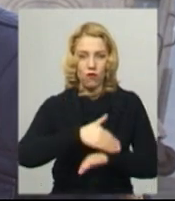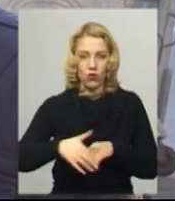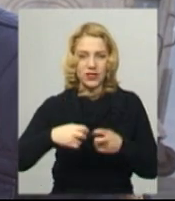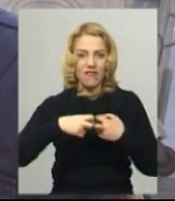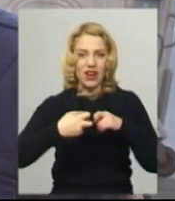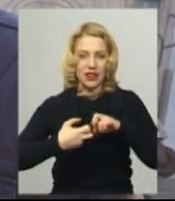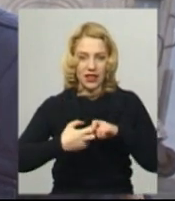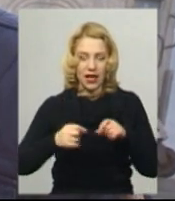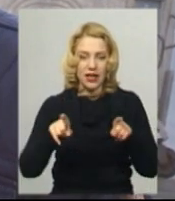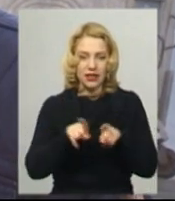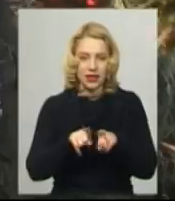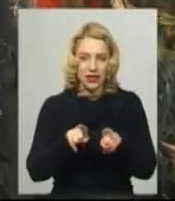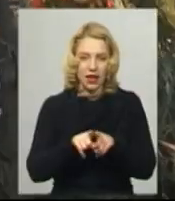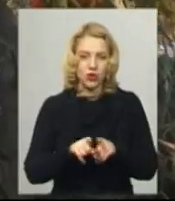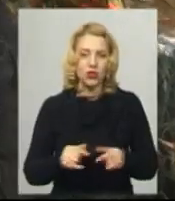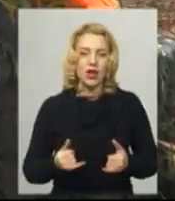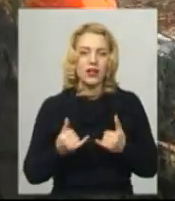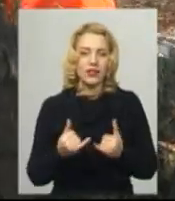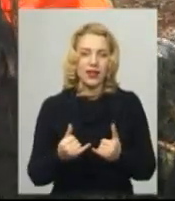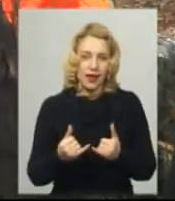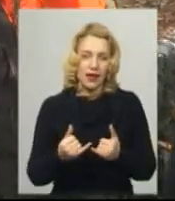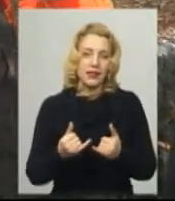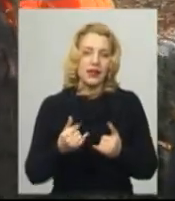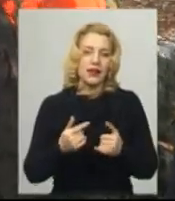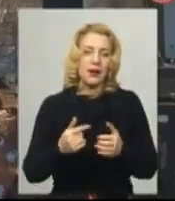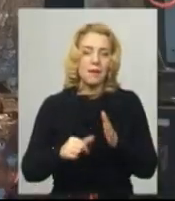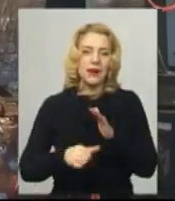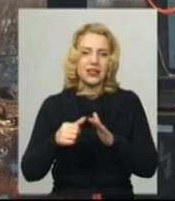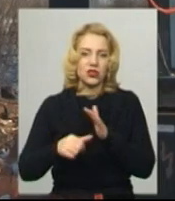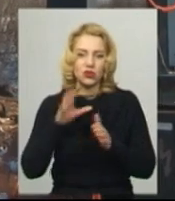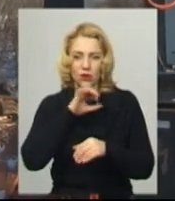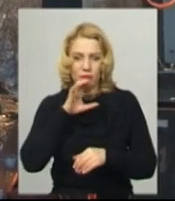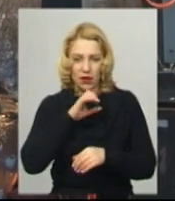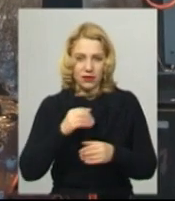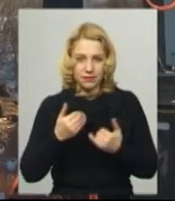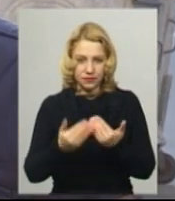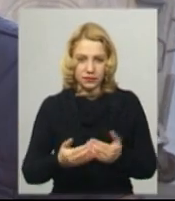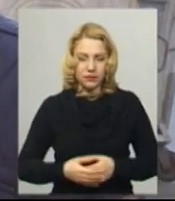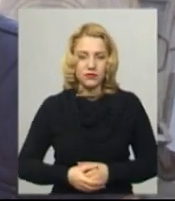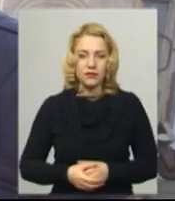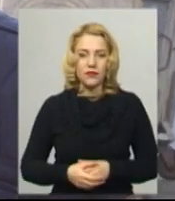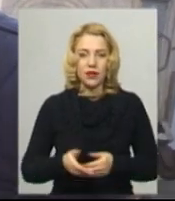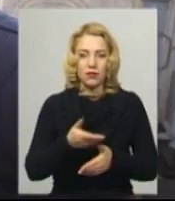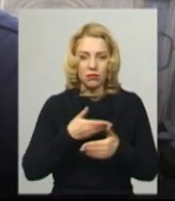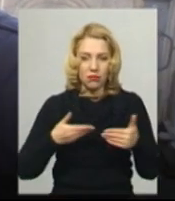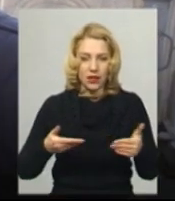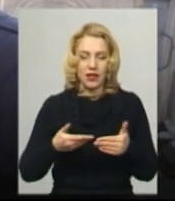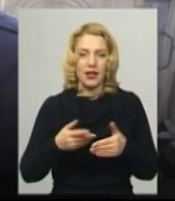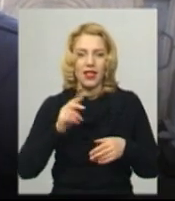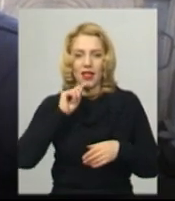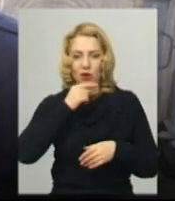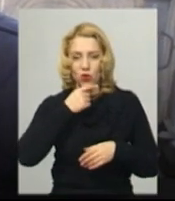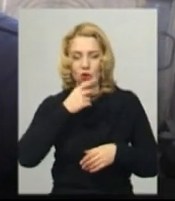також на притулок тимчасового утримання тварин. Це домагається зекономити на дровах, додає Олександр Зімін. Ми економимо на